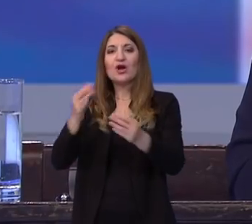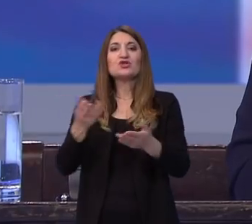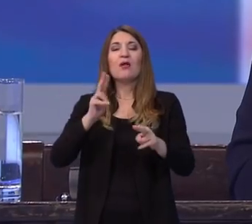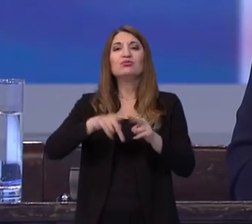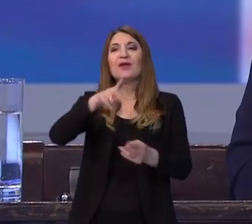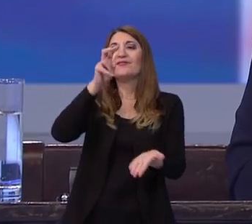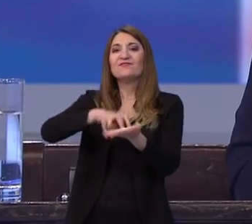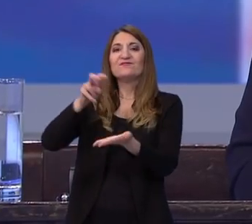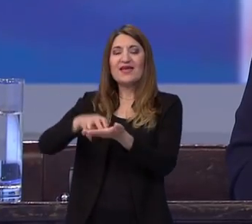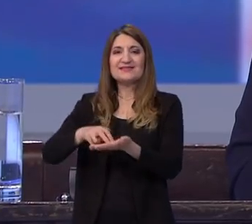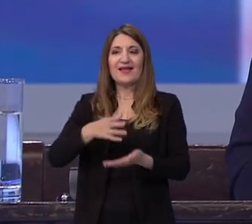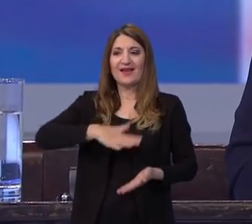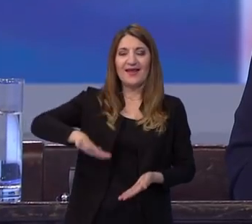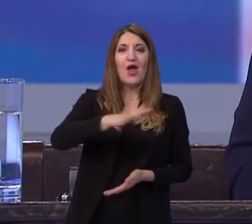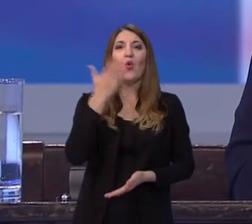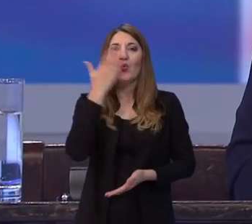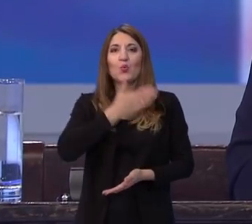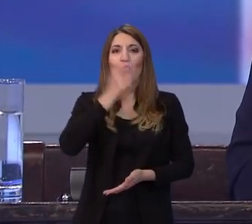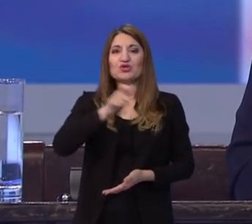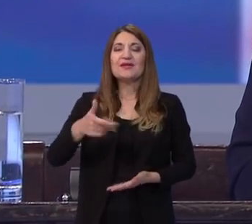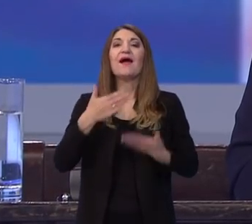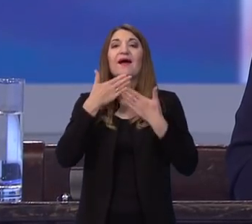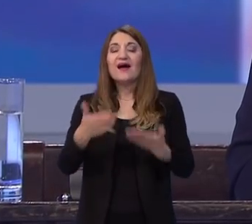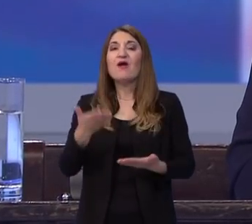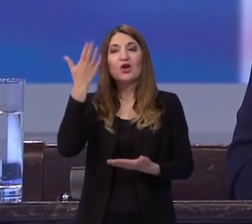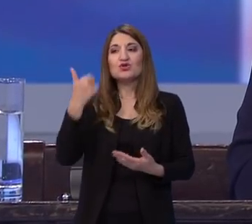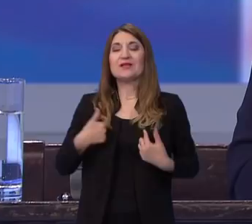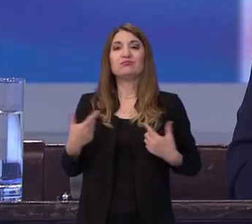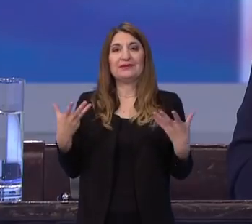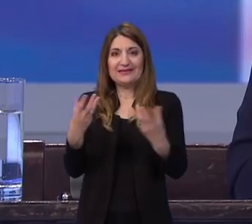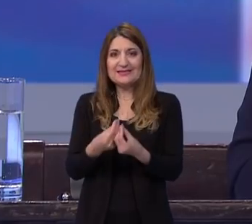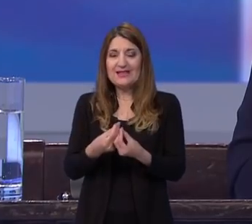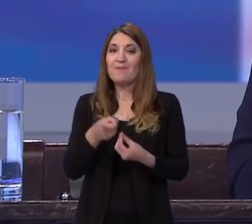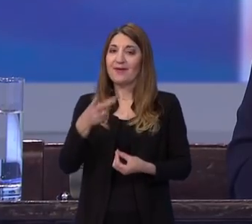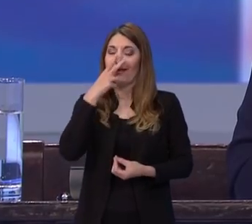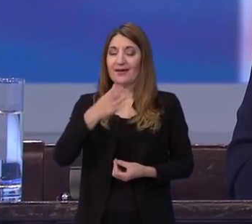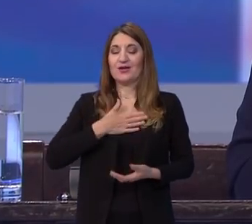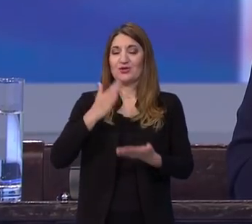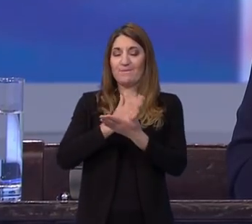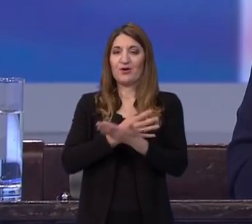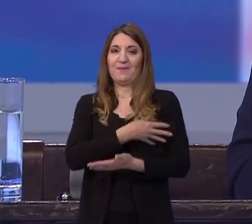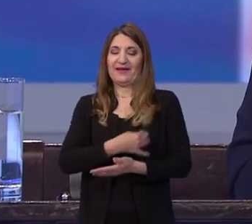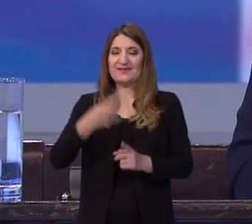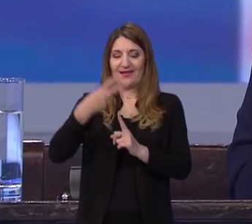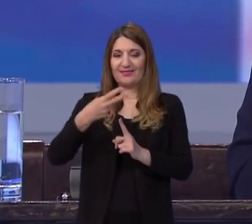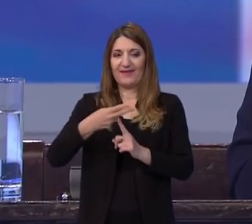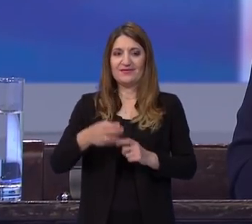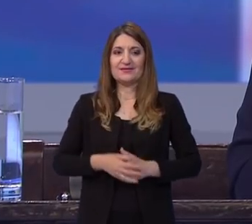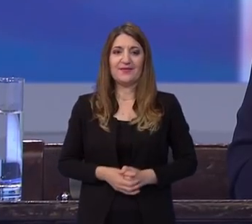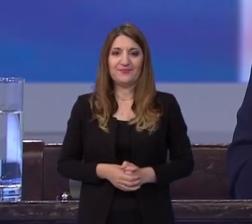razveseliti sigurno naše učenike. Hvala vam što ste bili s nama. Pratite program Hrvatske televizije.